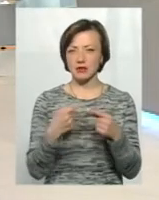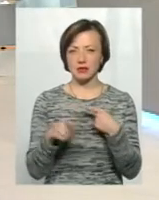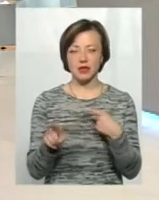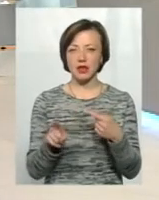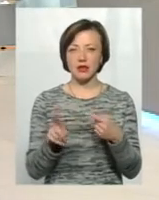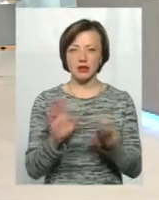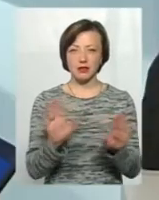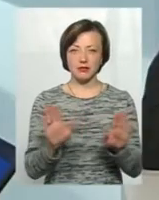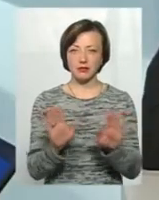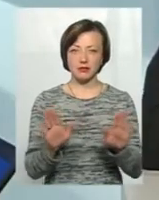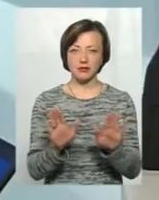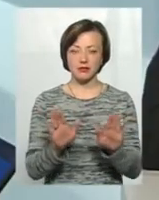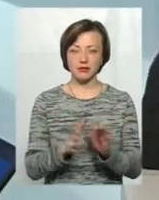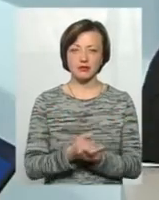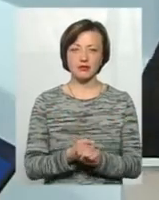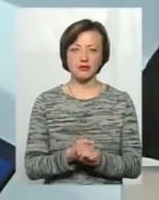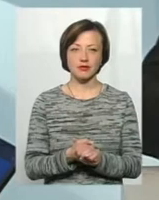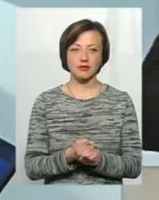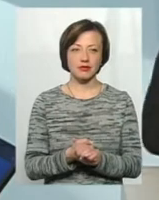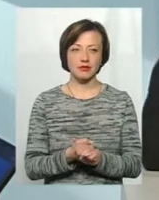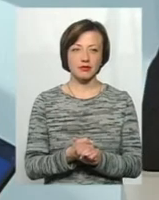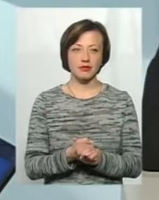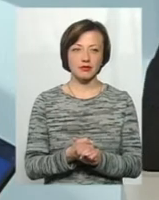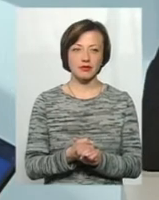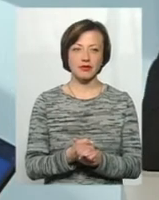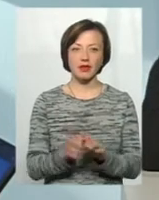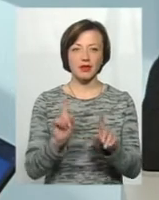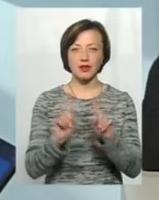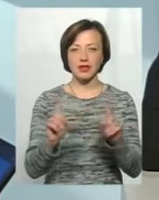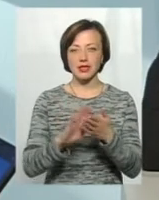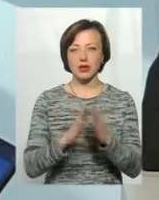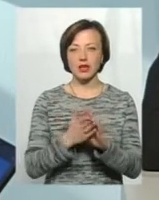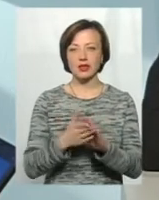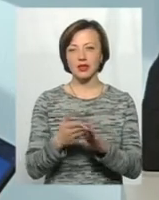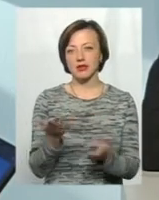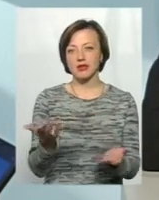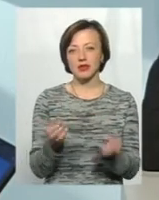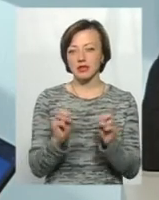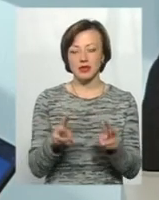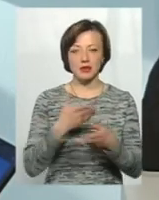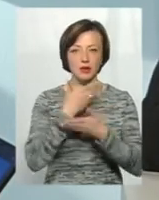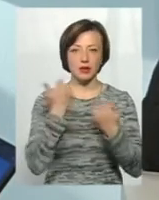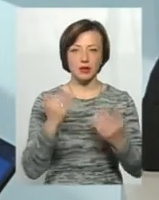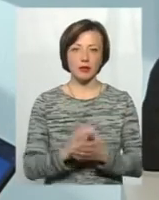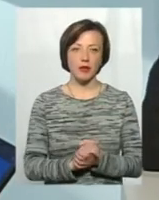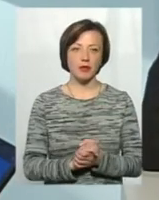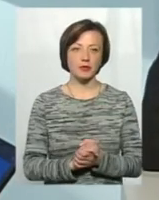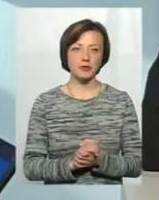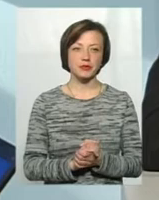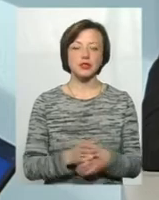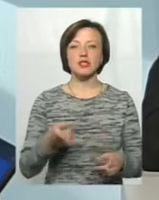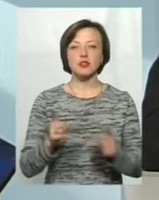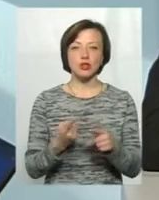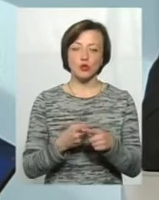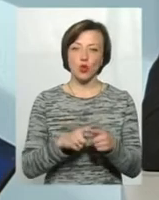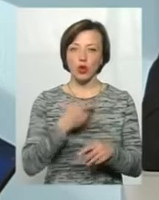Не з тієї, як би, зараз ситуації, що це якесь загравання з ризиком довіри. Звичайно, цього